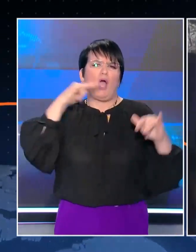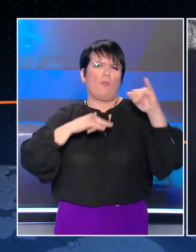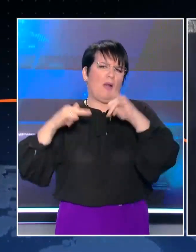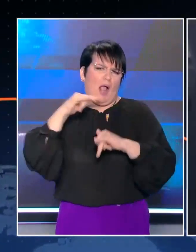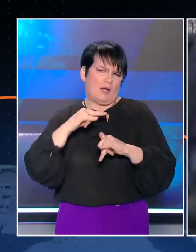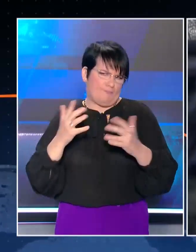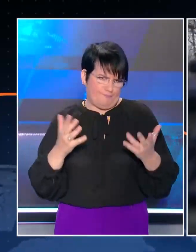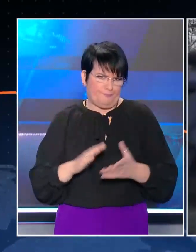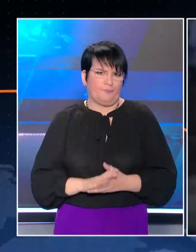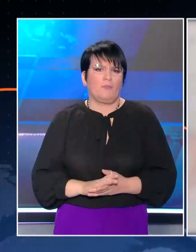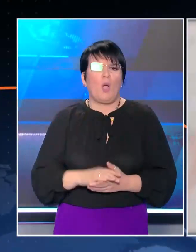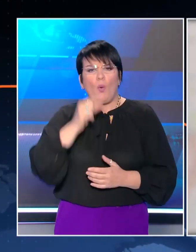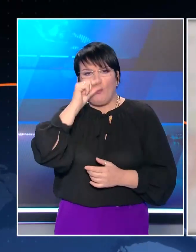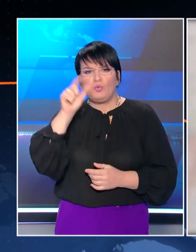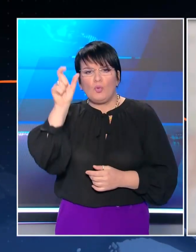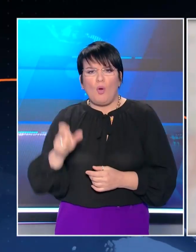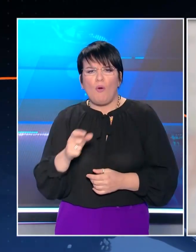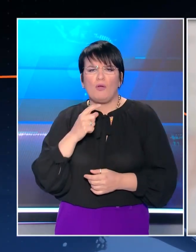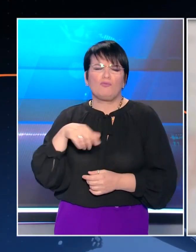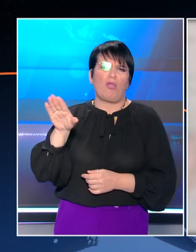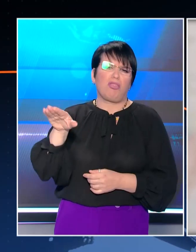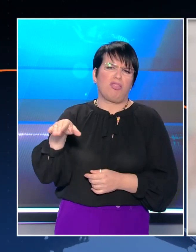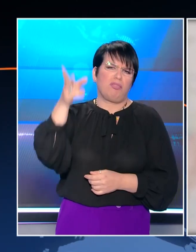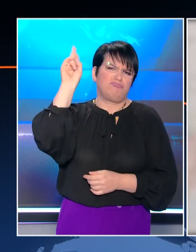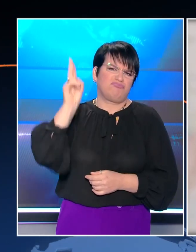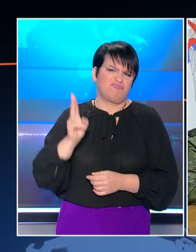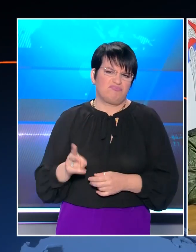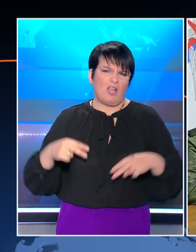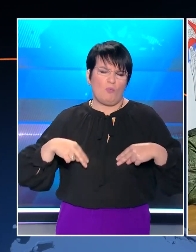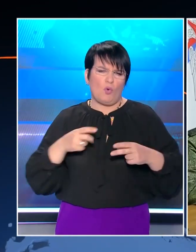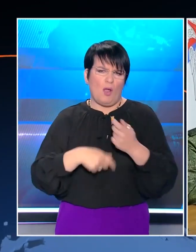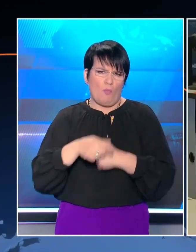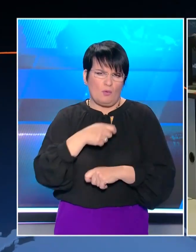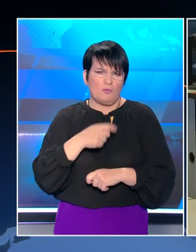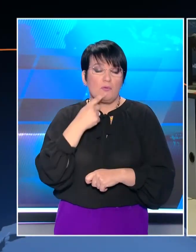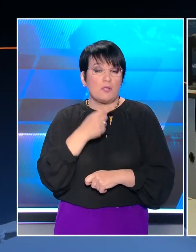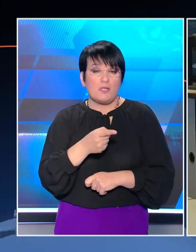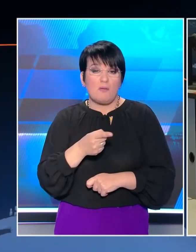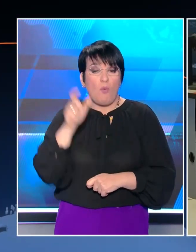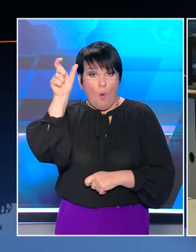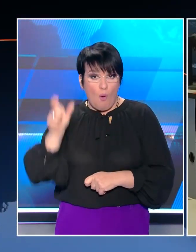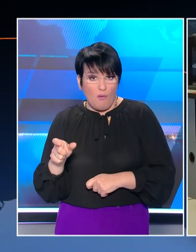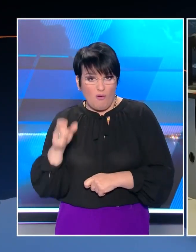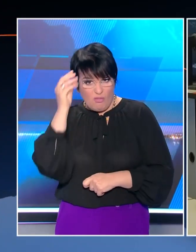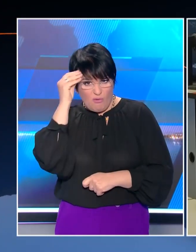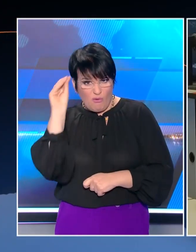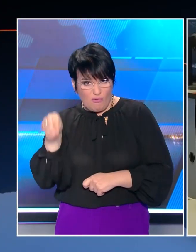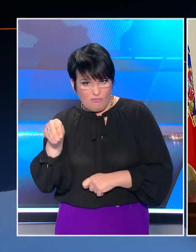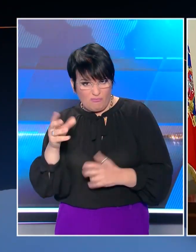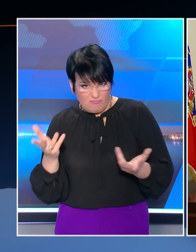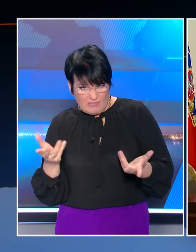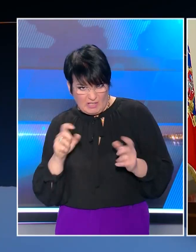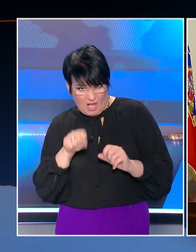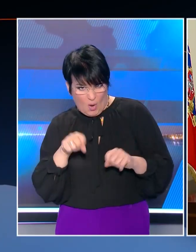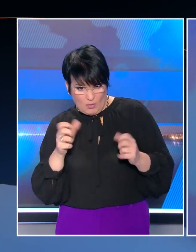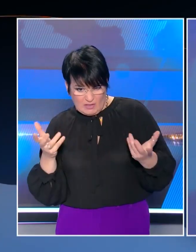αεροπλάνων όπου την εμφανίζεται να εξευτελίζει δημόσια τον Υπουργό Εμπορίου λέγοντάς του χαρακτηριστικά γιατί κάνεις το χαζό.